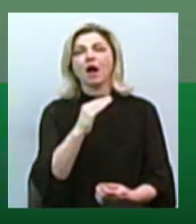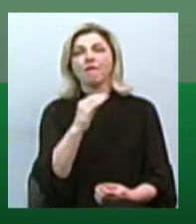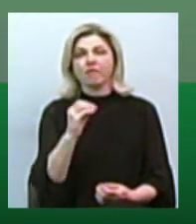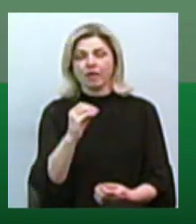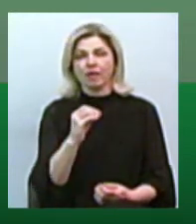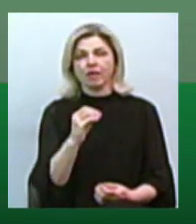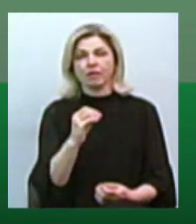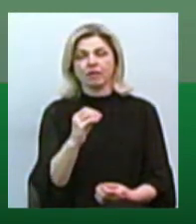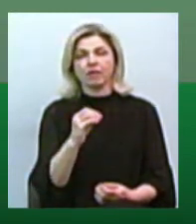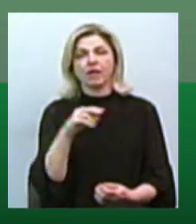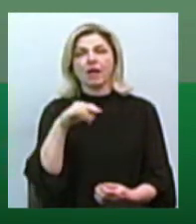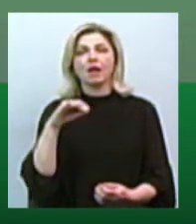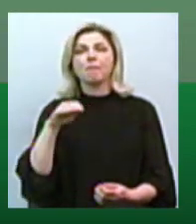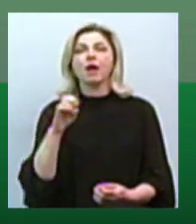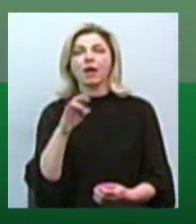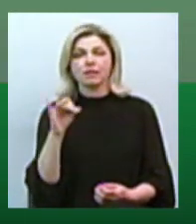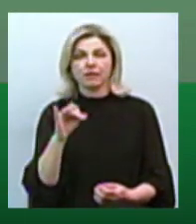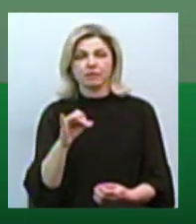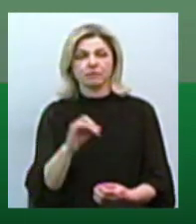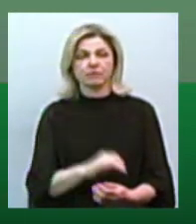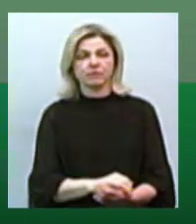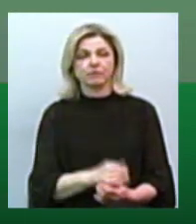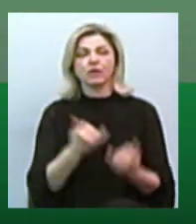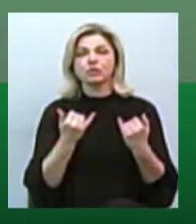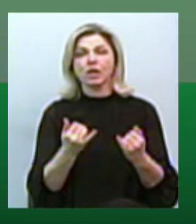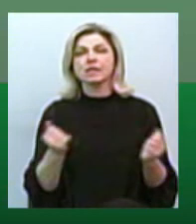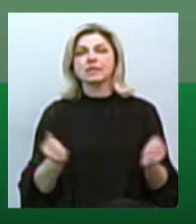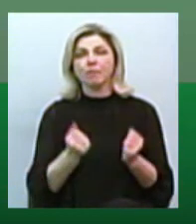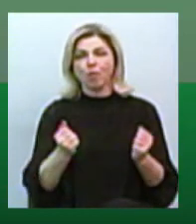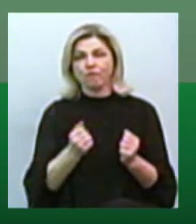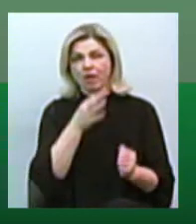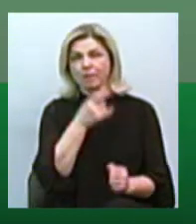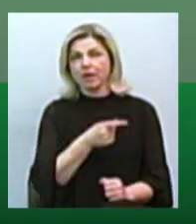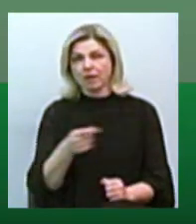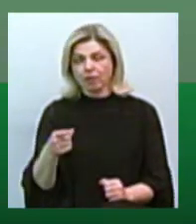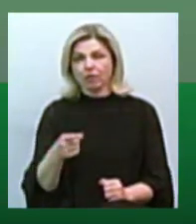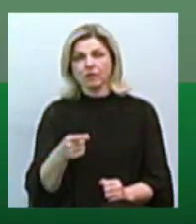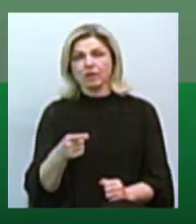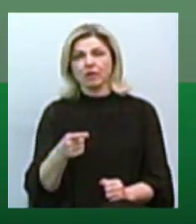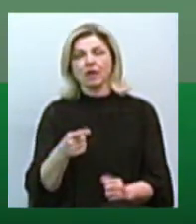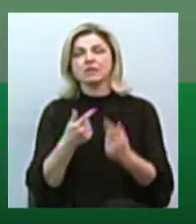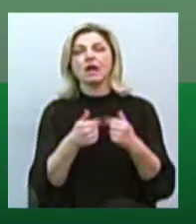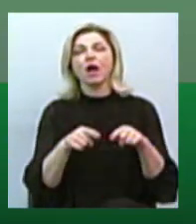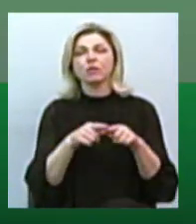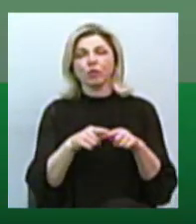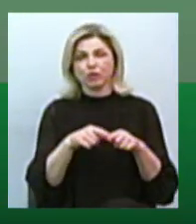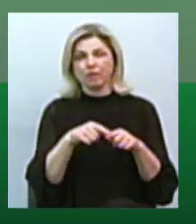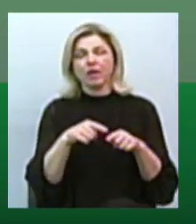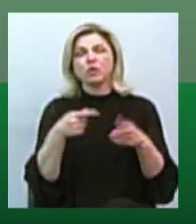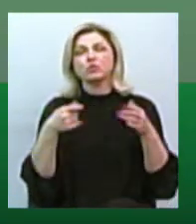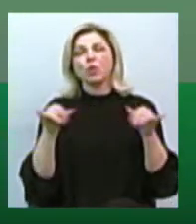більше кафе. Зимовий період таке, закладів громадського харчування немає.